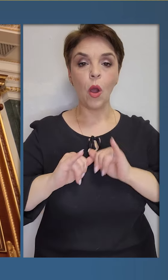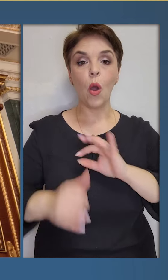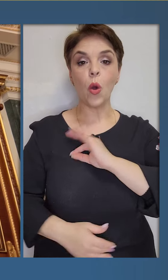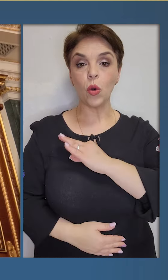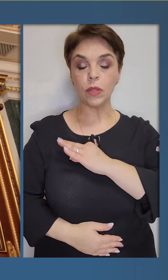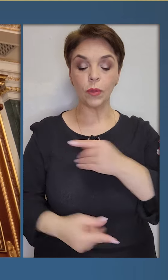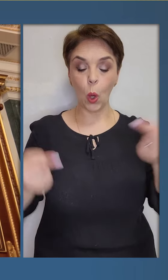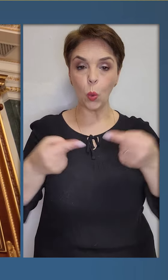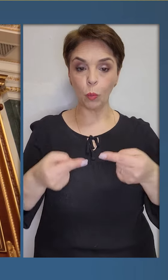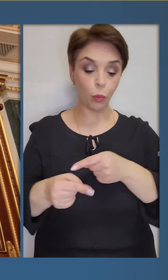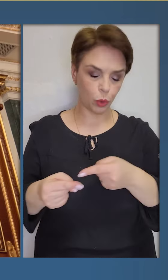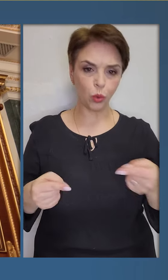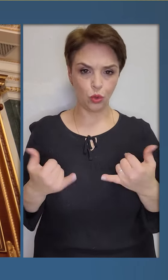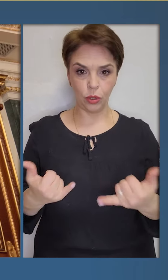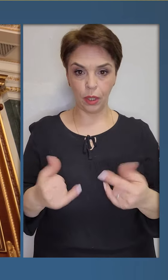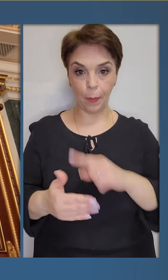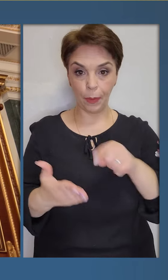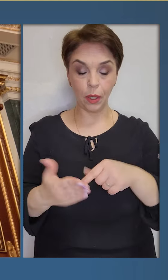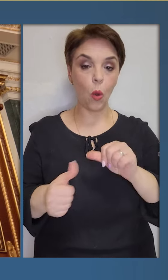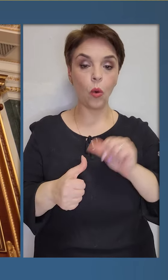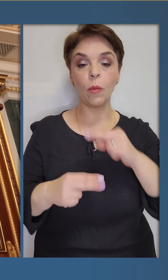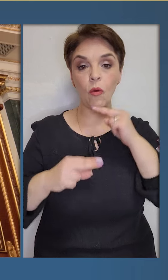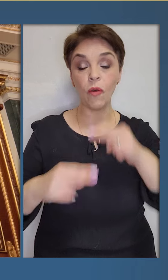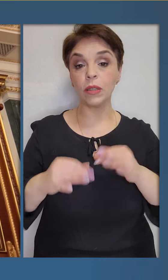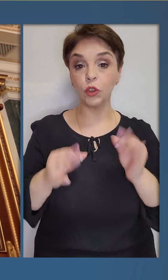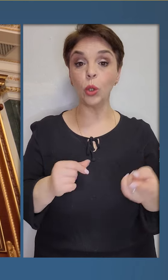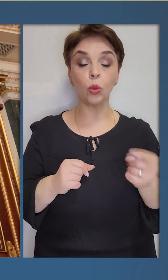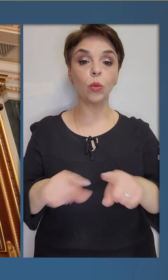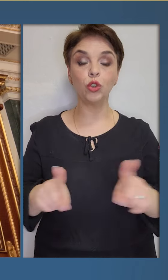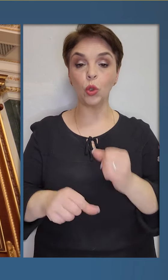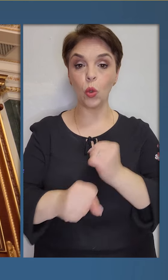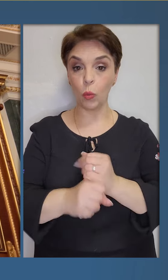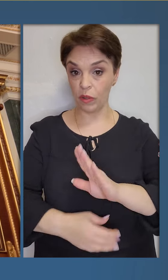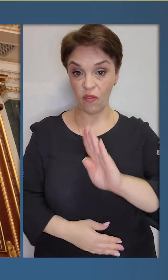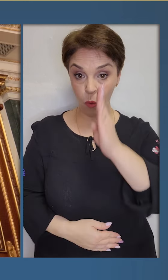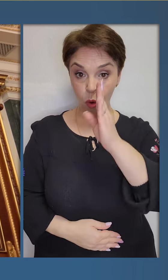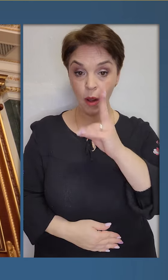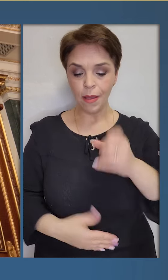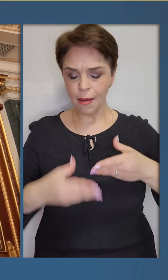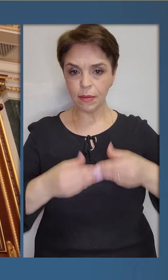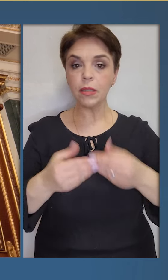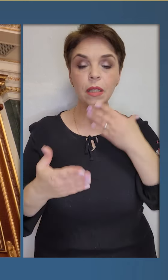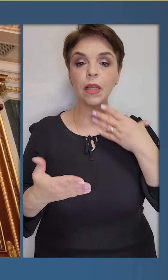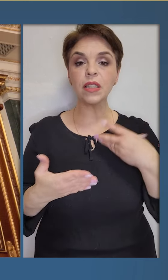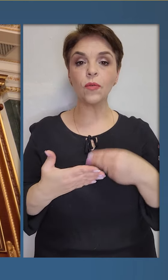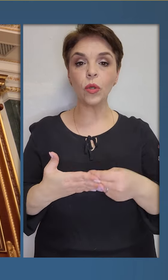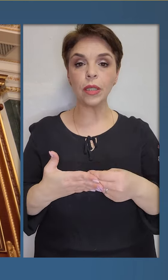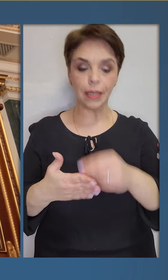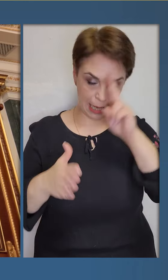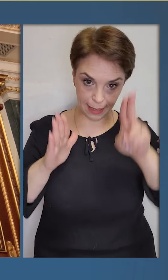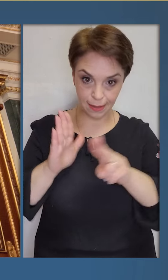розвідка, поточні питання, окрема увага, звичайно, тому, що робить ворог, як тисне на своїх